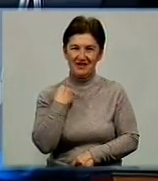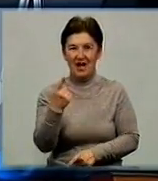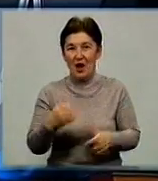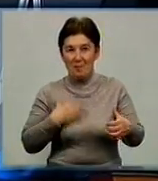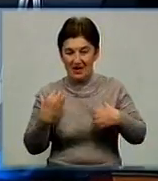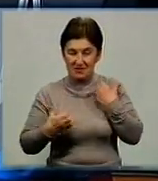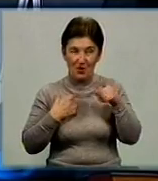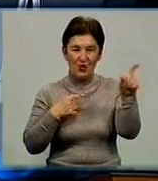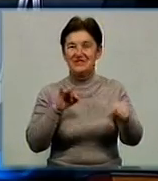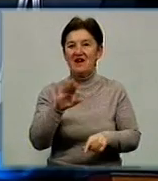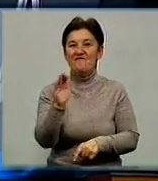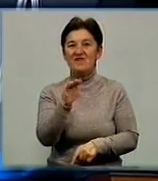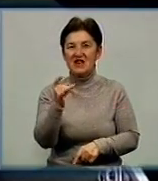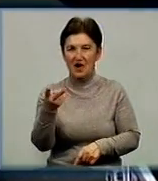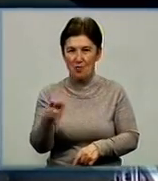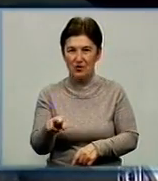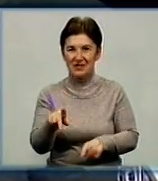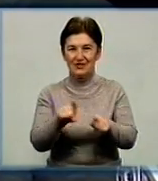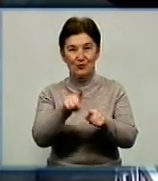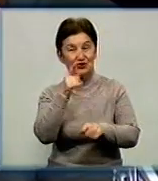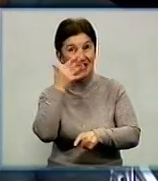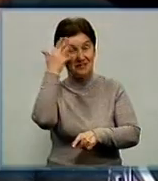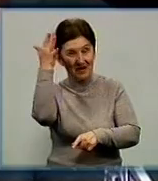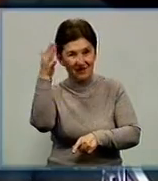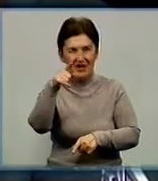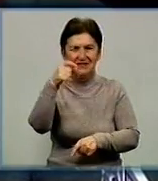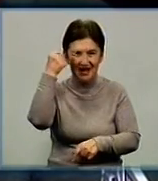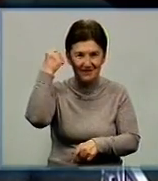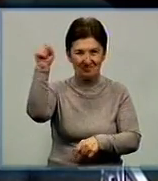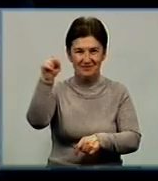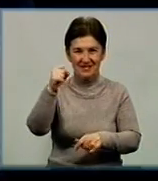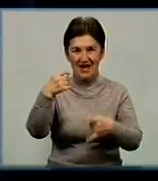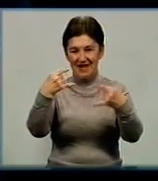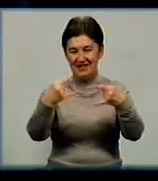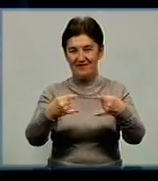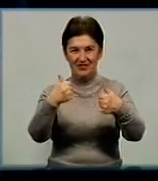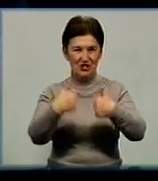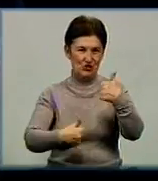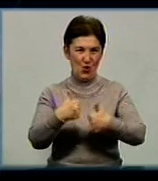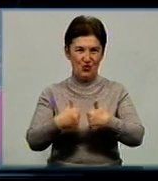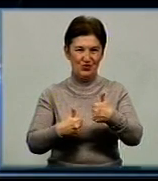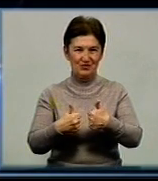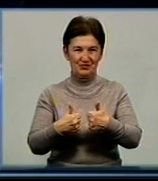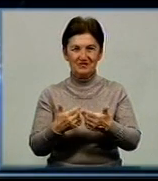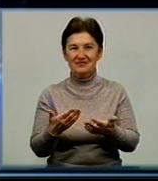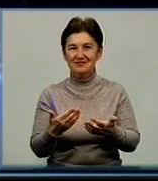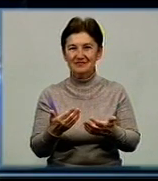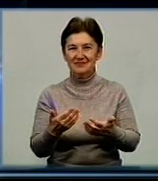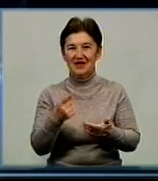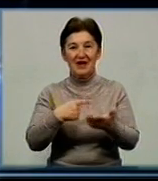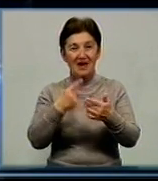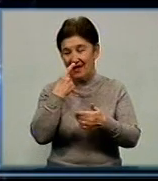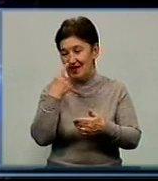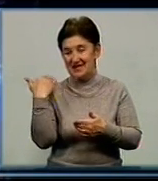філармонії. Народна артистка Антоніна Червінська сподівається на перемогу Влада у телевізійному шоу. «Ви знаєте, Влад в нас не так давно прийшов,